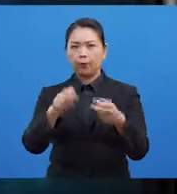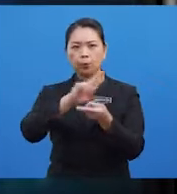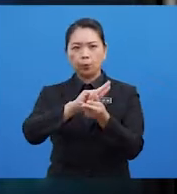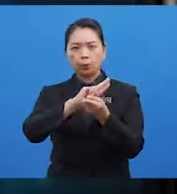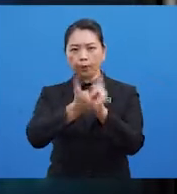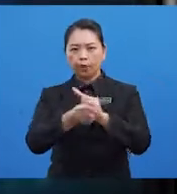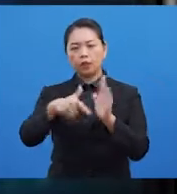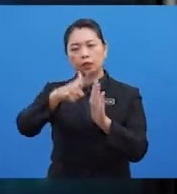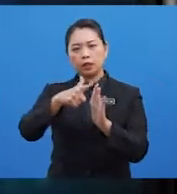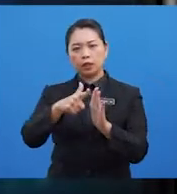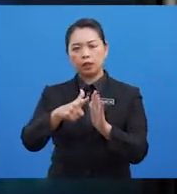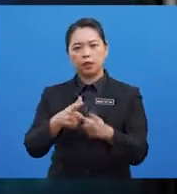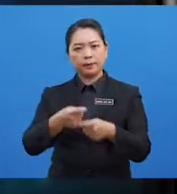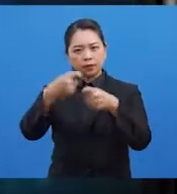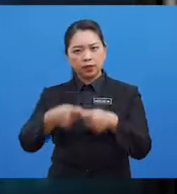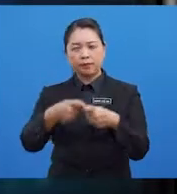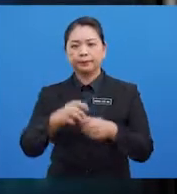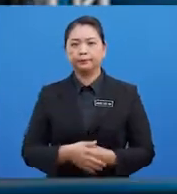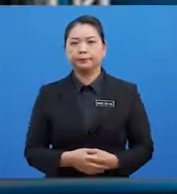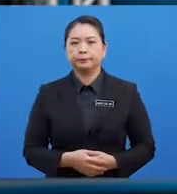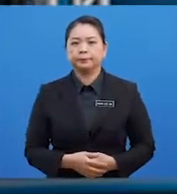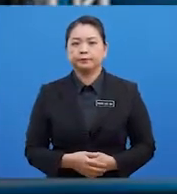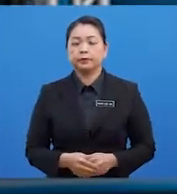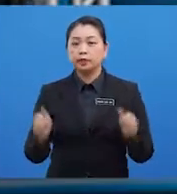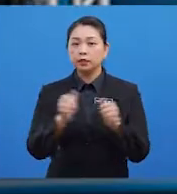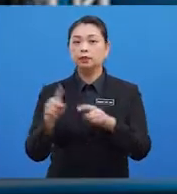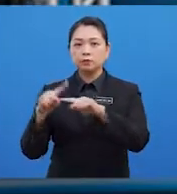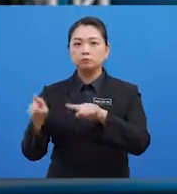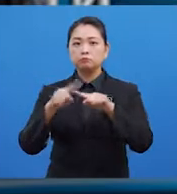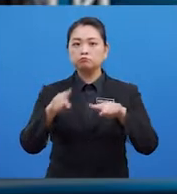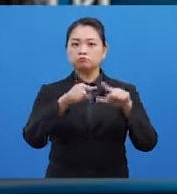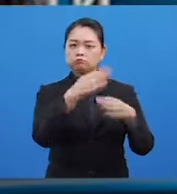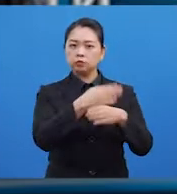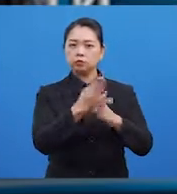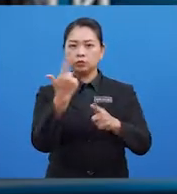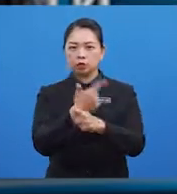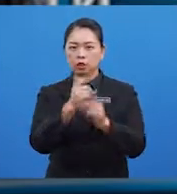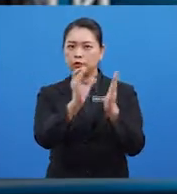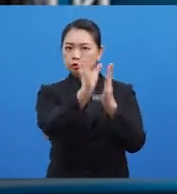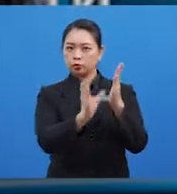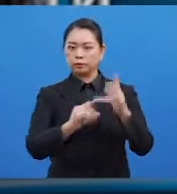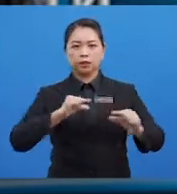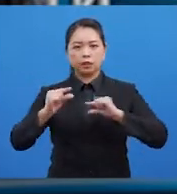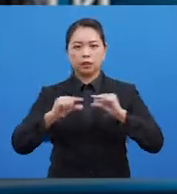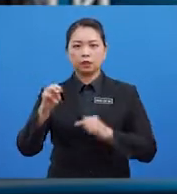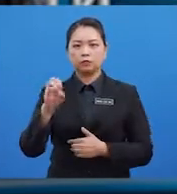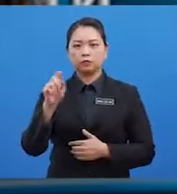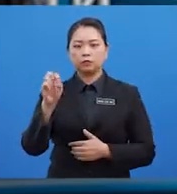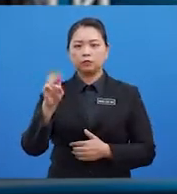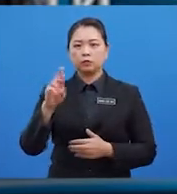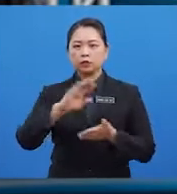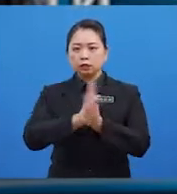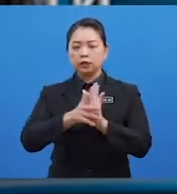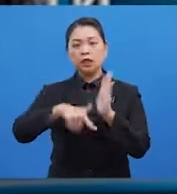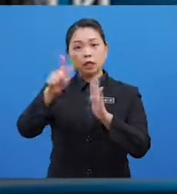ubah Dengan yang lebih konsisten Dengan pelbagai bentuk latihan Corak pergerakan motor Menjadi